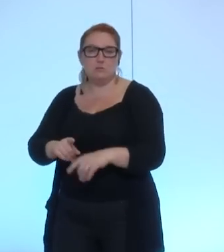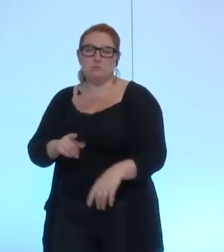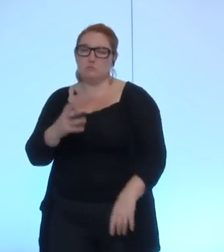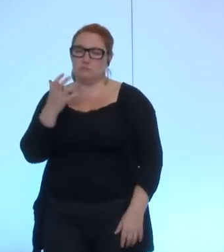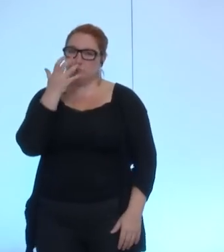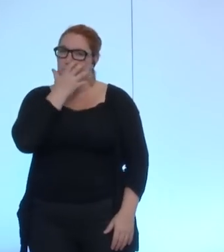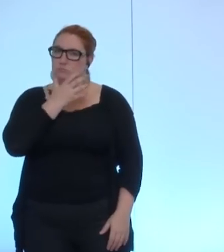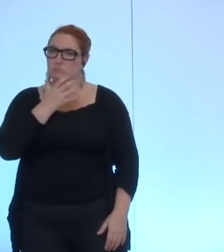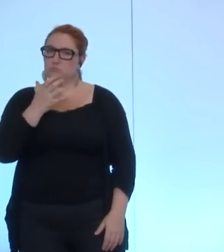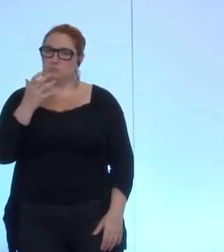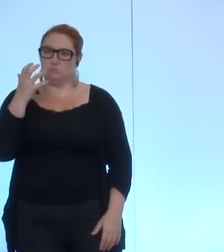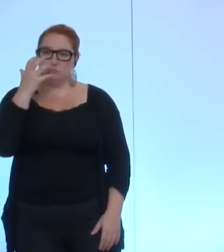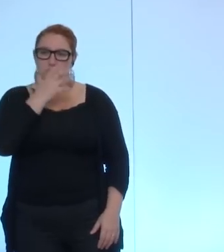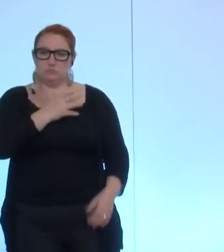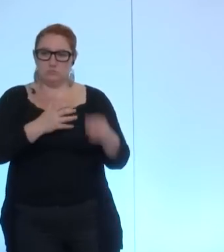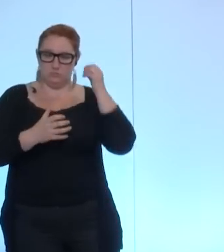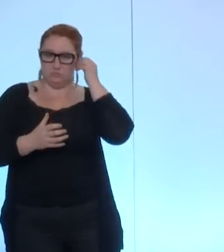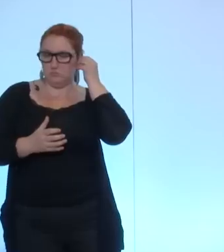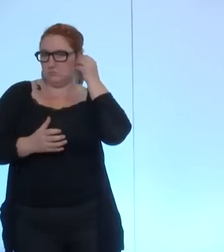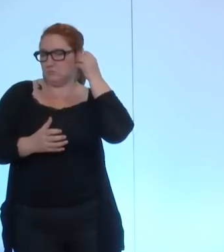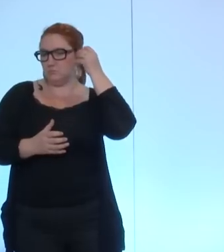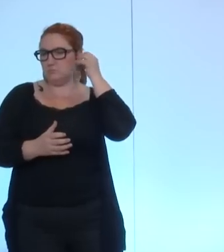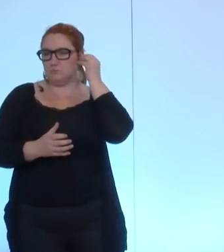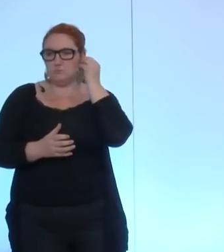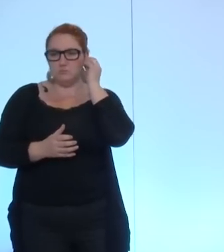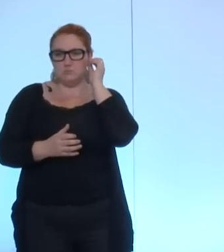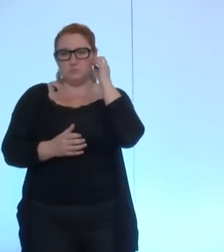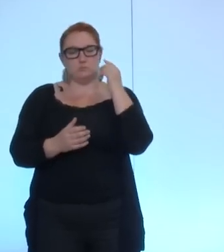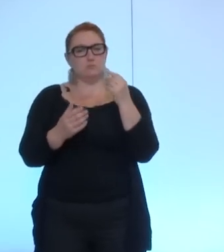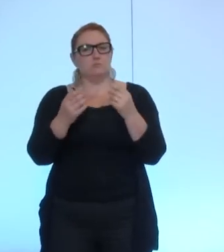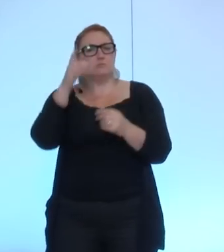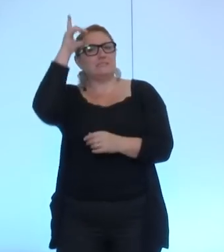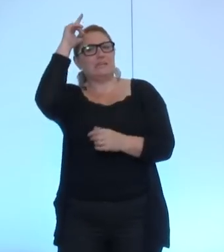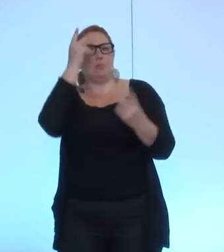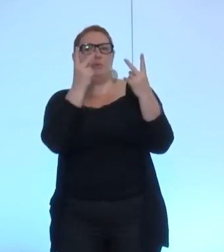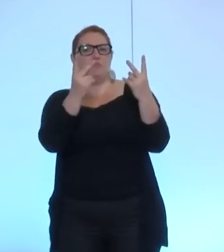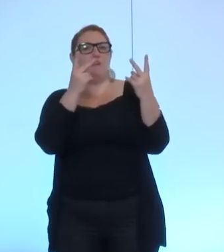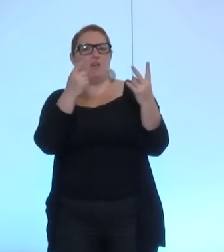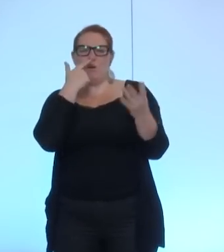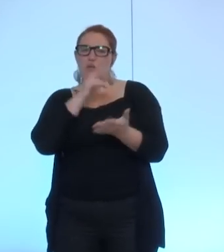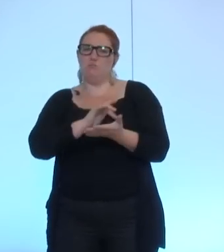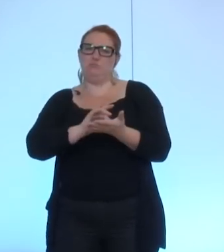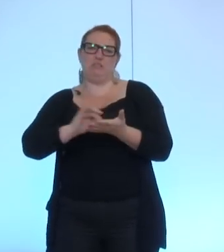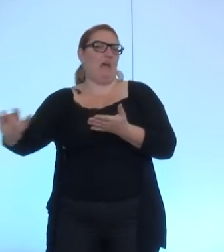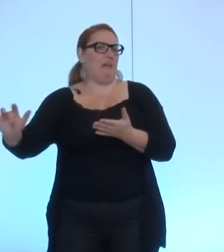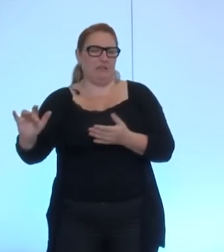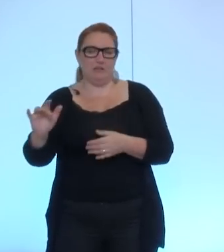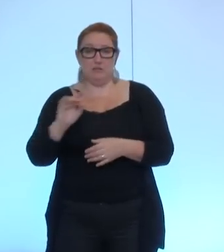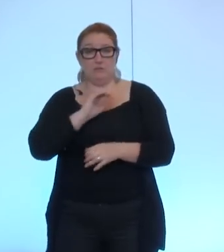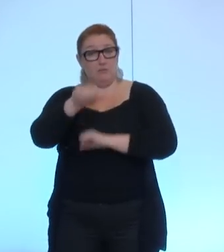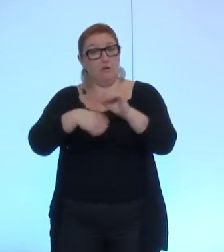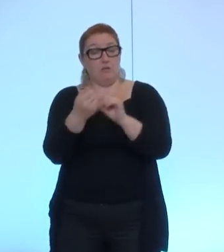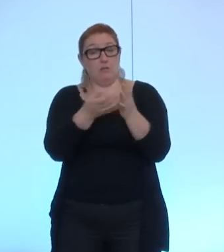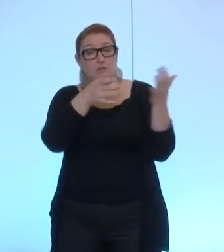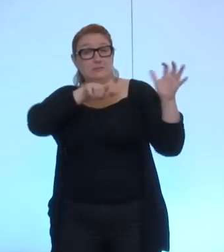relents il s'agit là d'une trahison des valeurs de la République celle que la révolution française de 1789